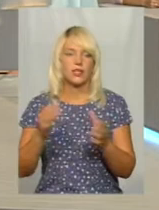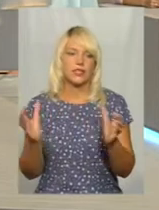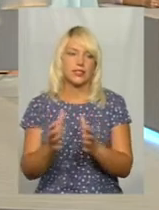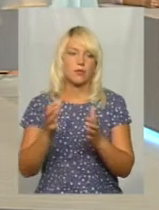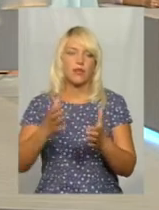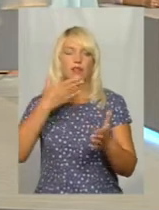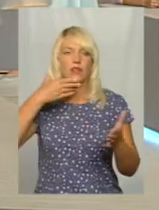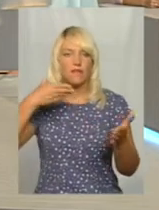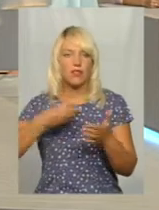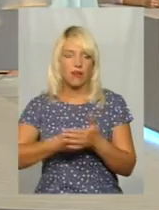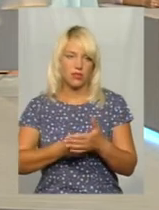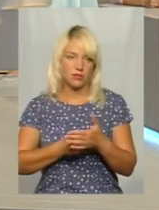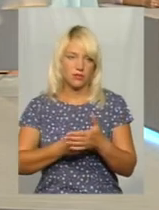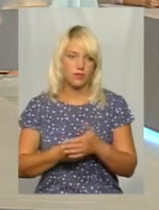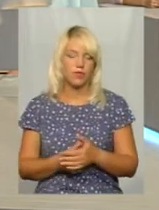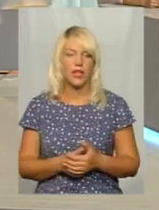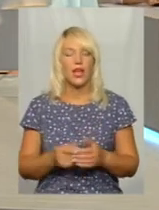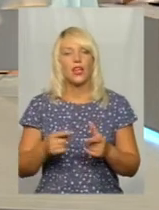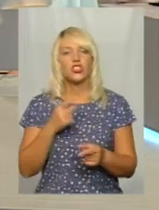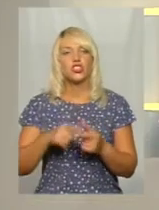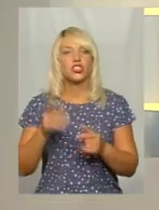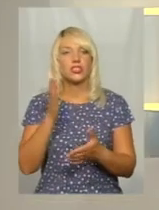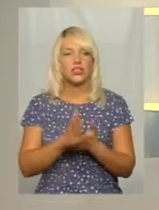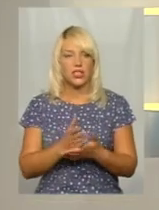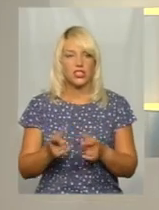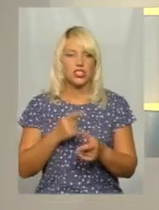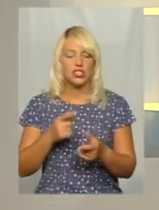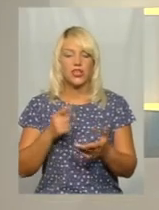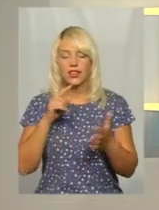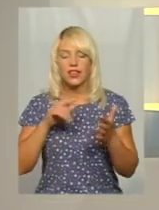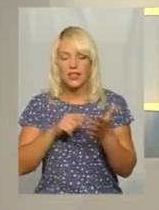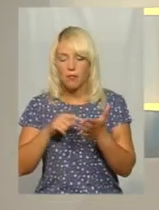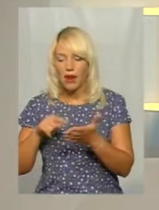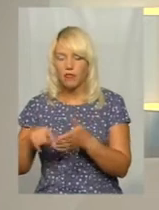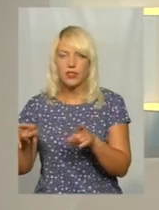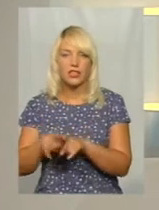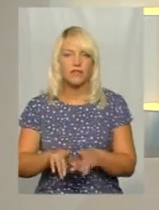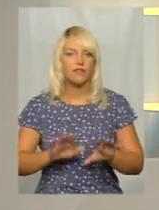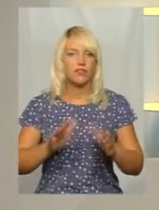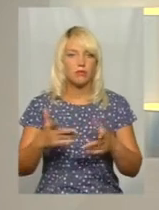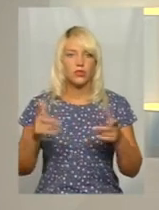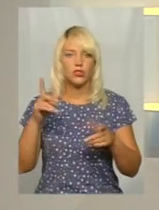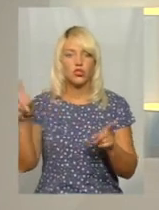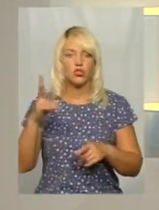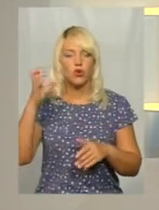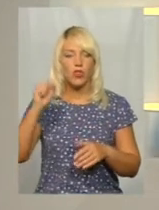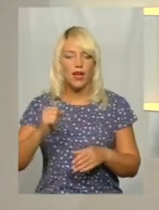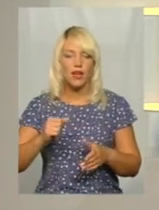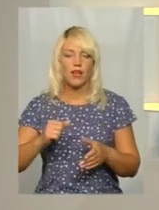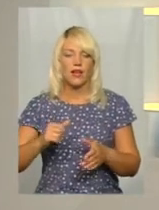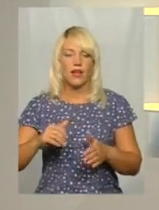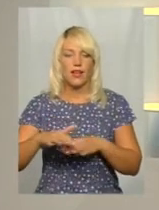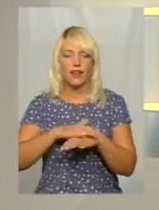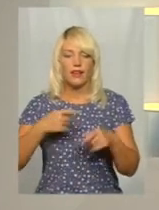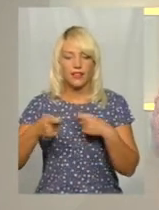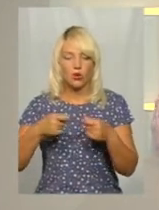на власному елеваторі. А чи є, чи трапляються якісь такі випадки, чи шляхи, що на ринок потрапляє зерно, яке